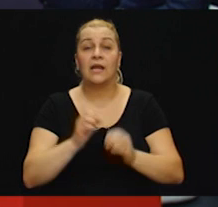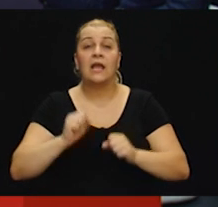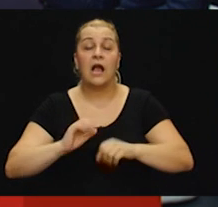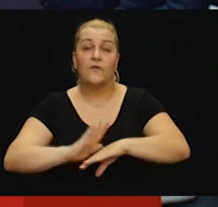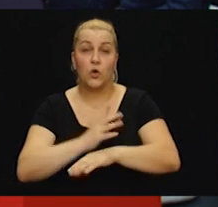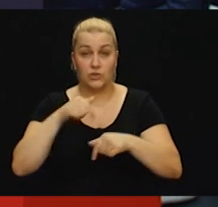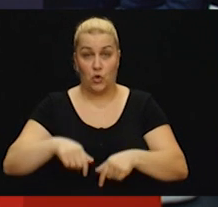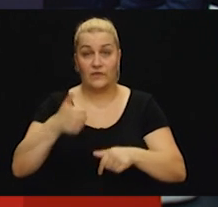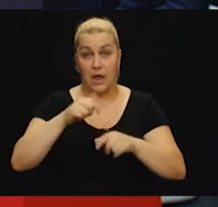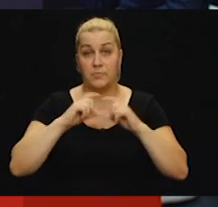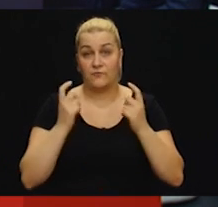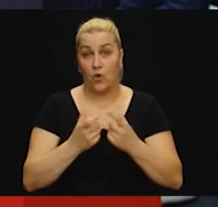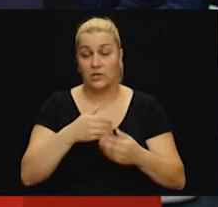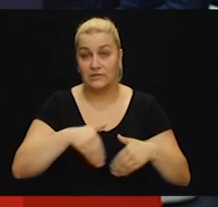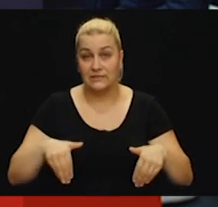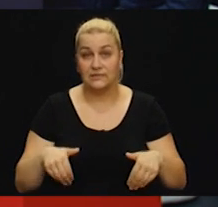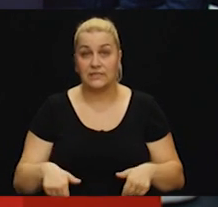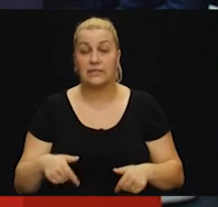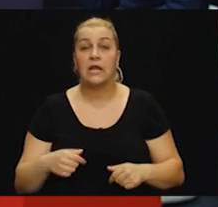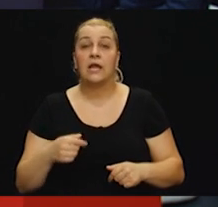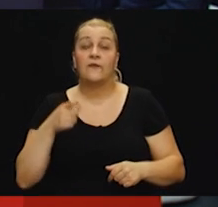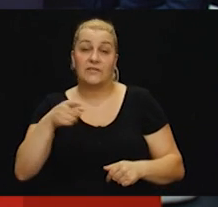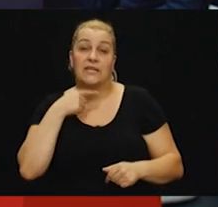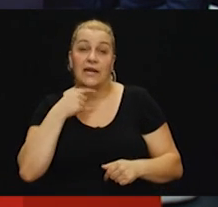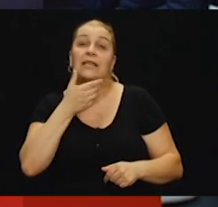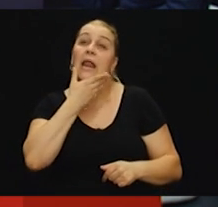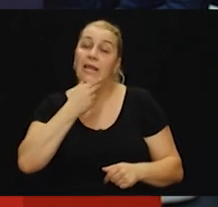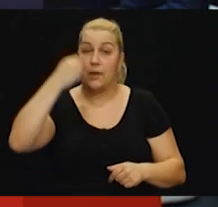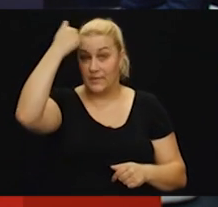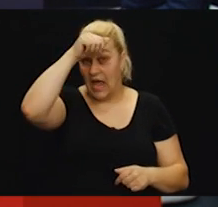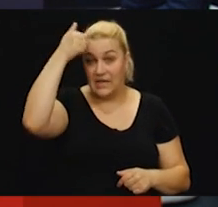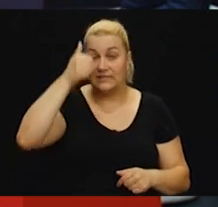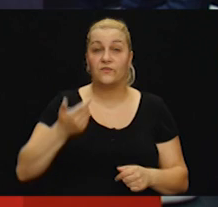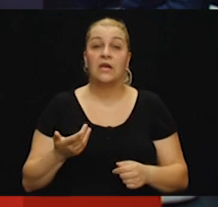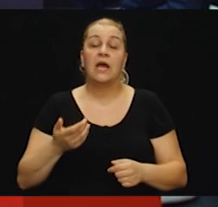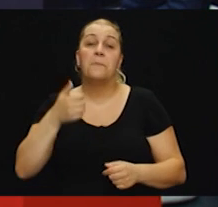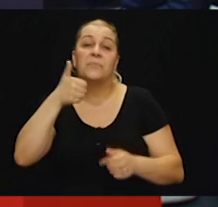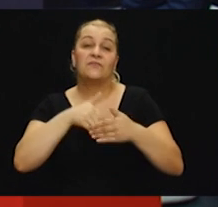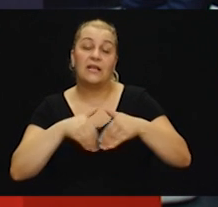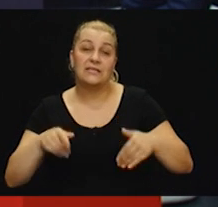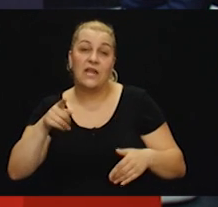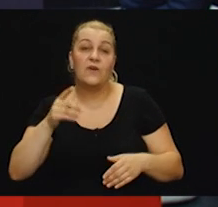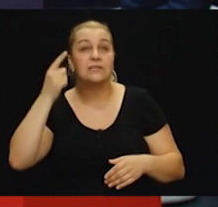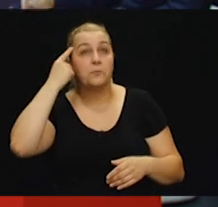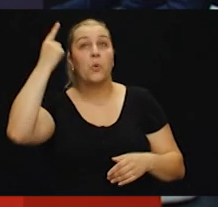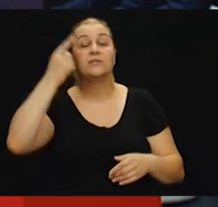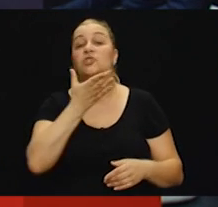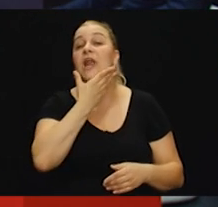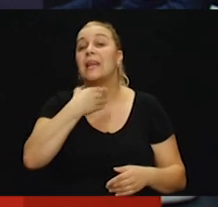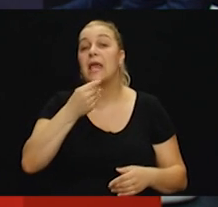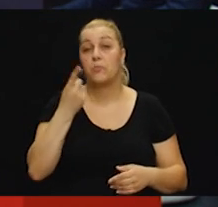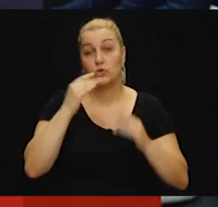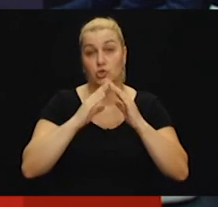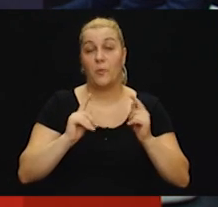prvoj crti, kažete mi prije emisije, da je jedan lijep naziv, da vas prva srta asocira na nešto lijepo u